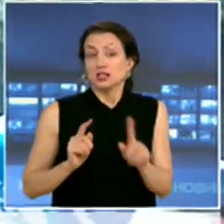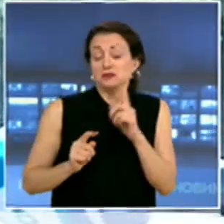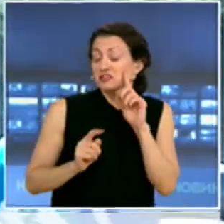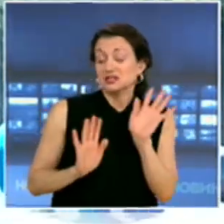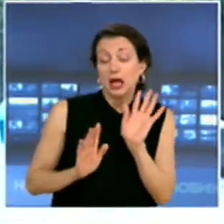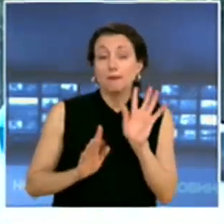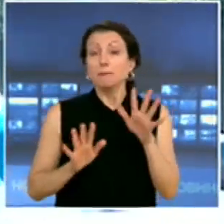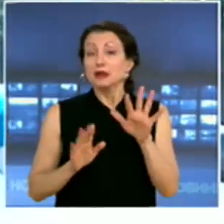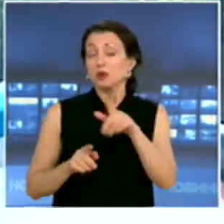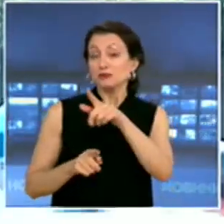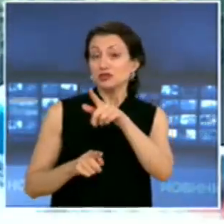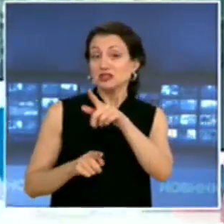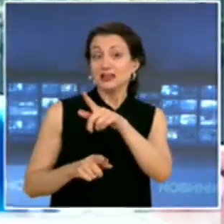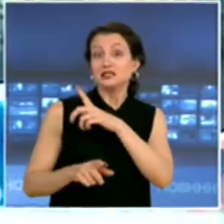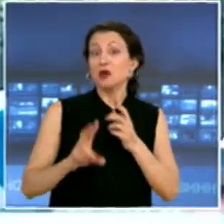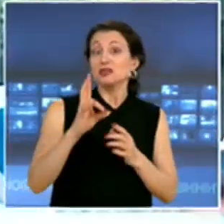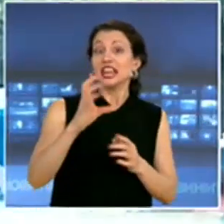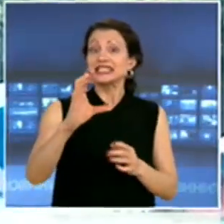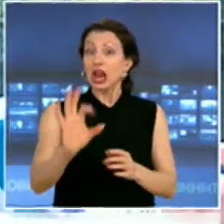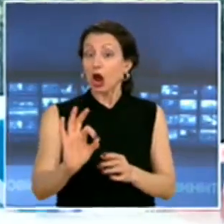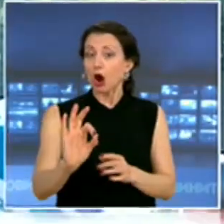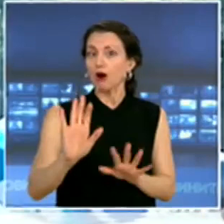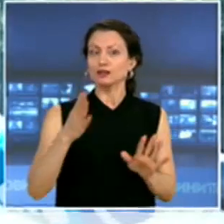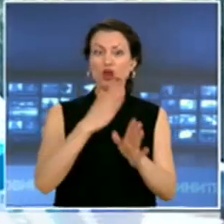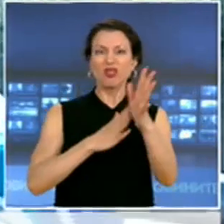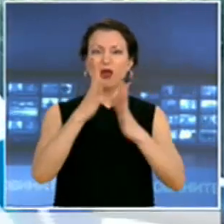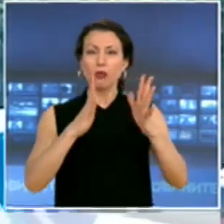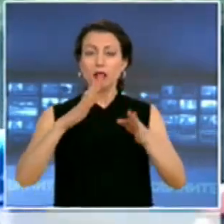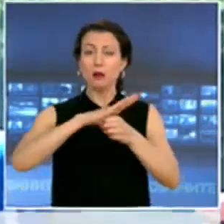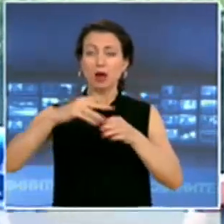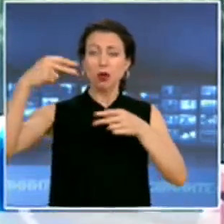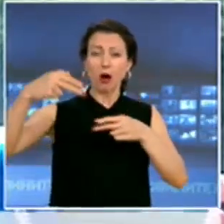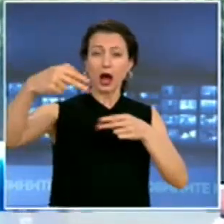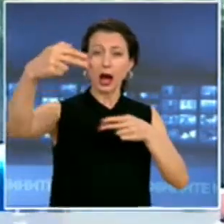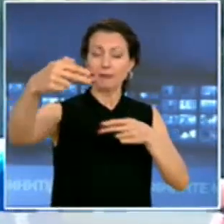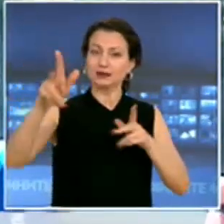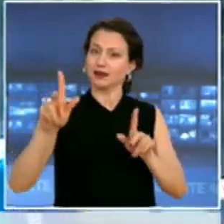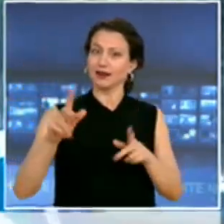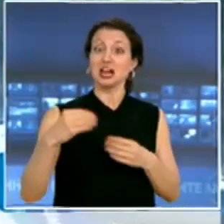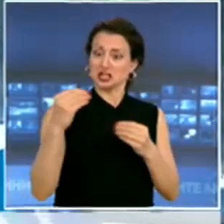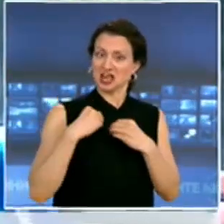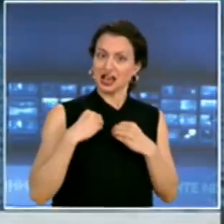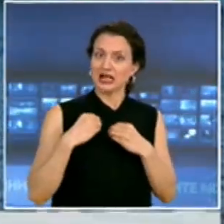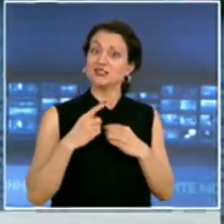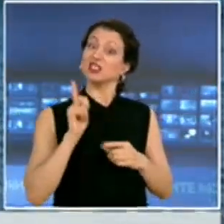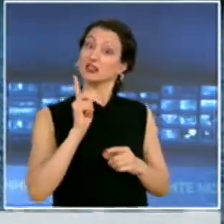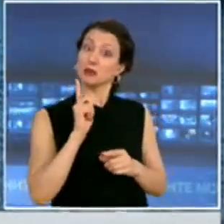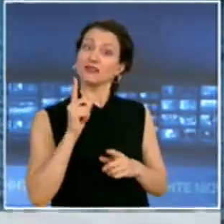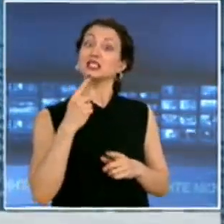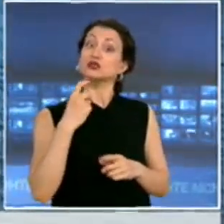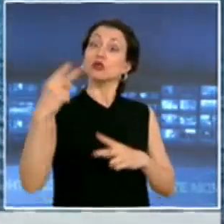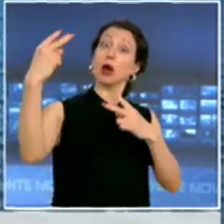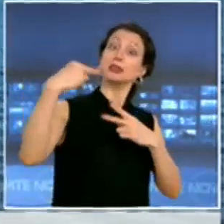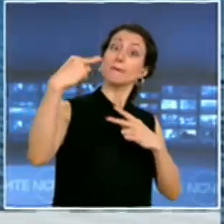Предполагам, че се отнесе още. В гората е пълно с камери и напредупреждават, че не си онънън наблюдава, най-вероятно отнесе още. А някой